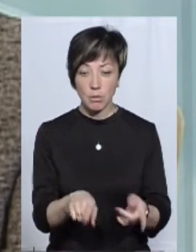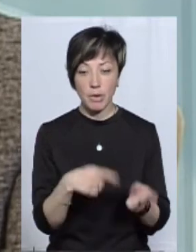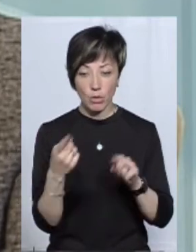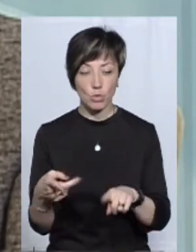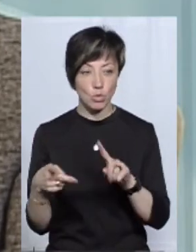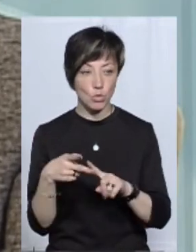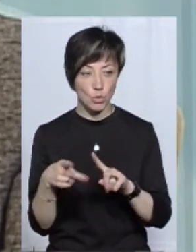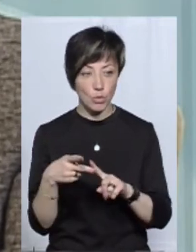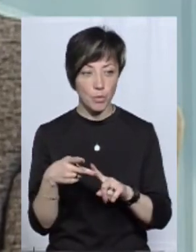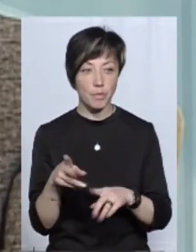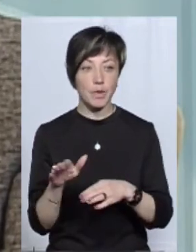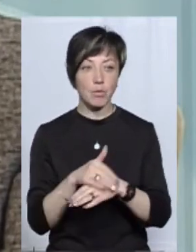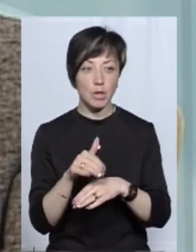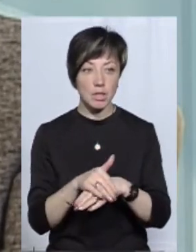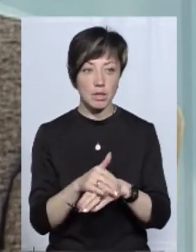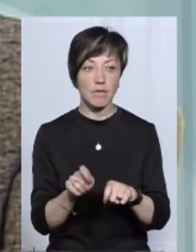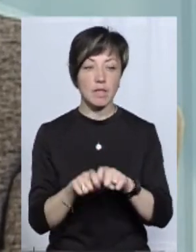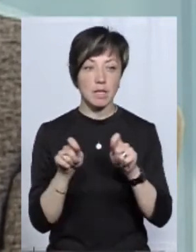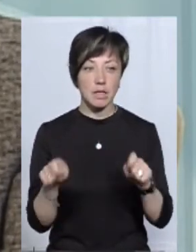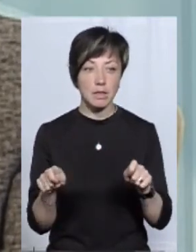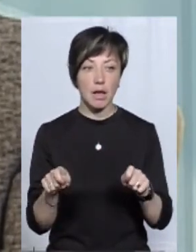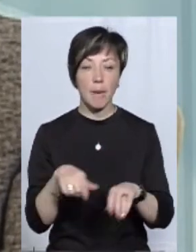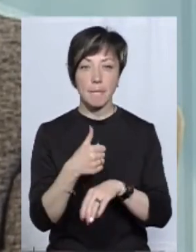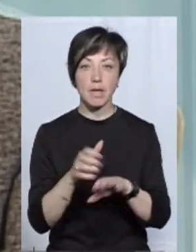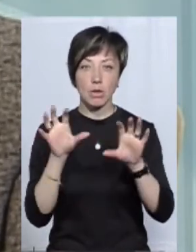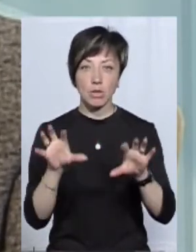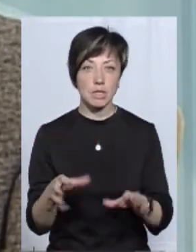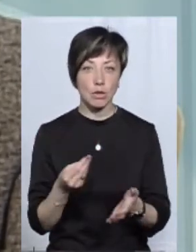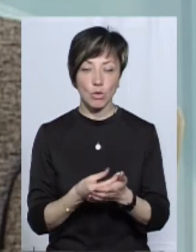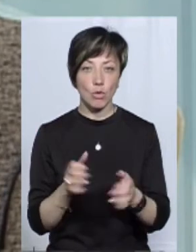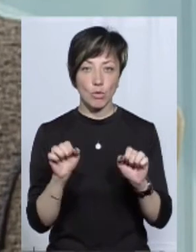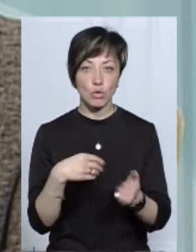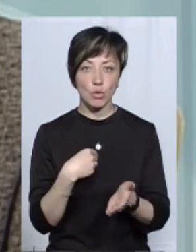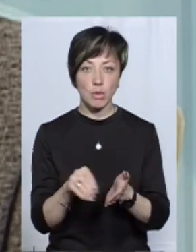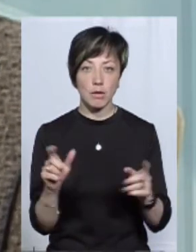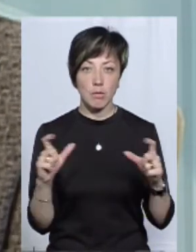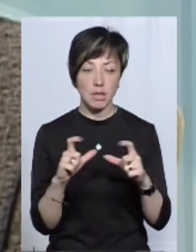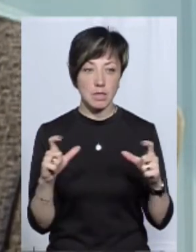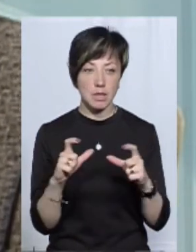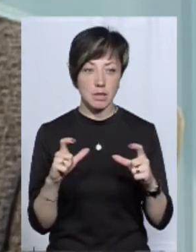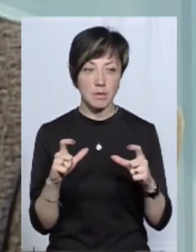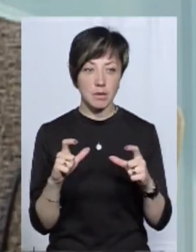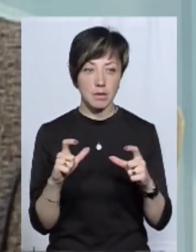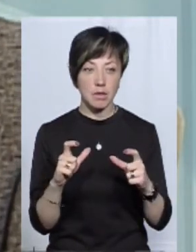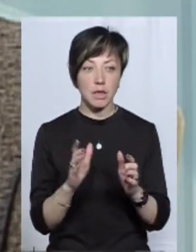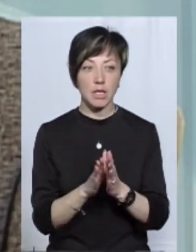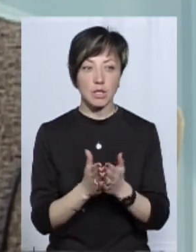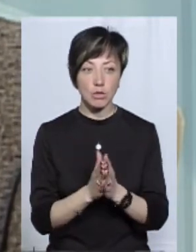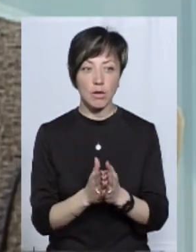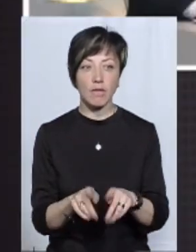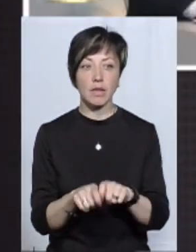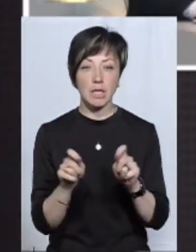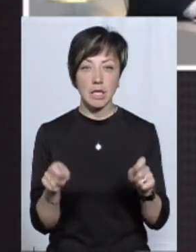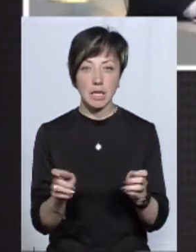переходить до другого методу. Будь ласка, відкрийте митний кодекс, це недорого, можете купити в магазині книжковому.